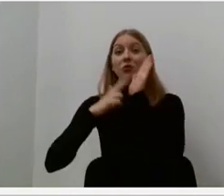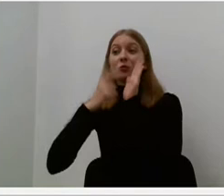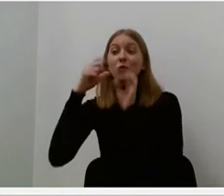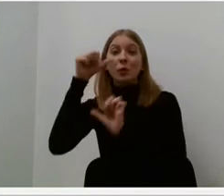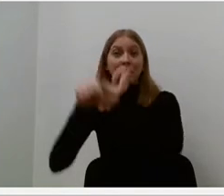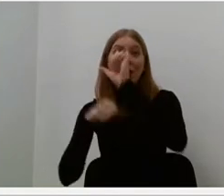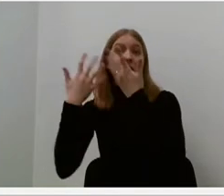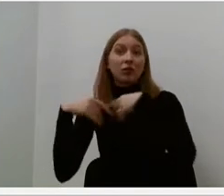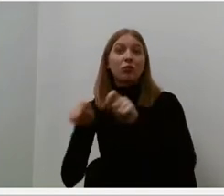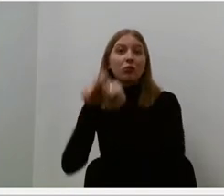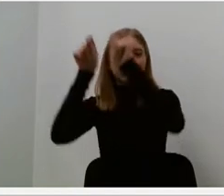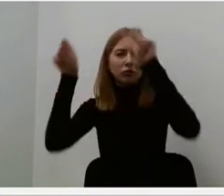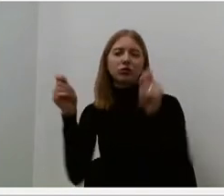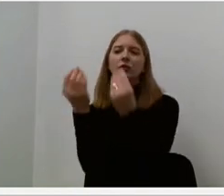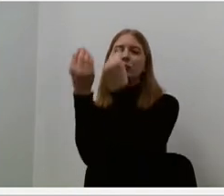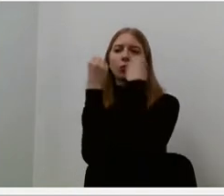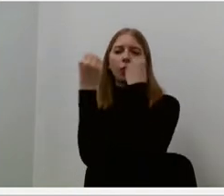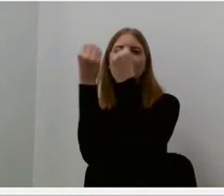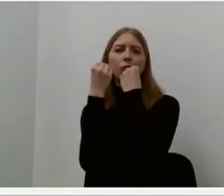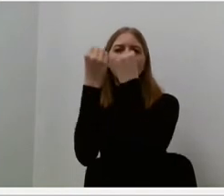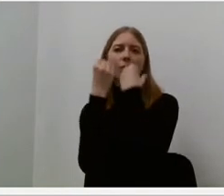įvada jau galiu perskaityti.